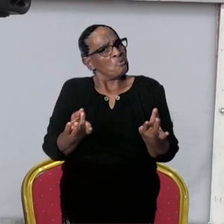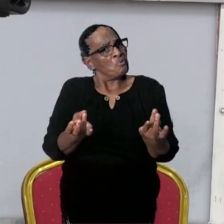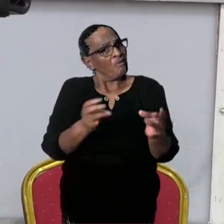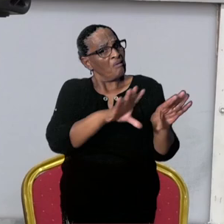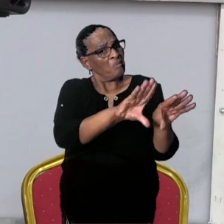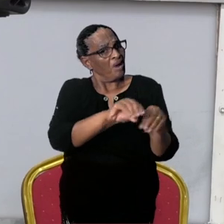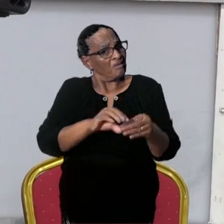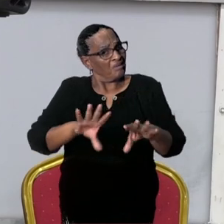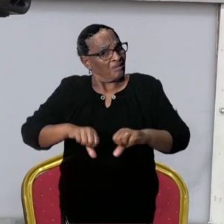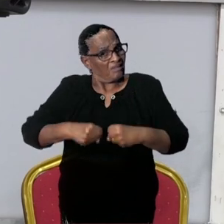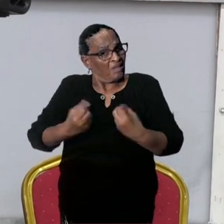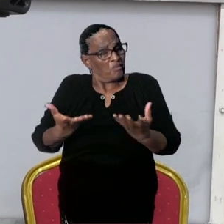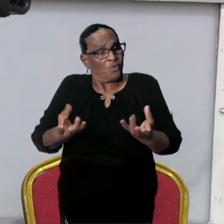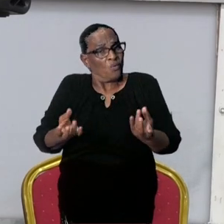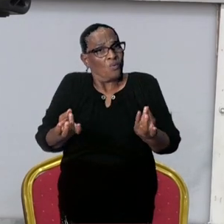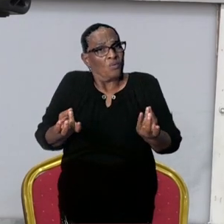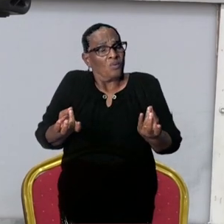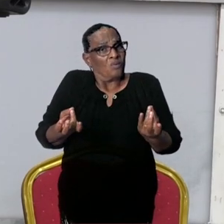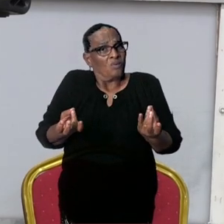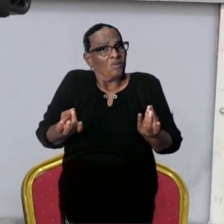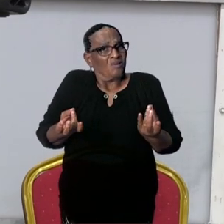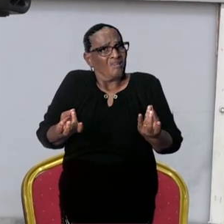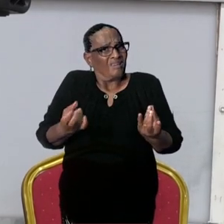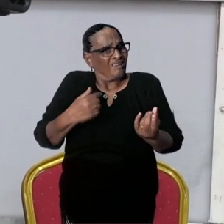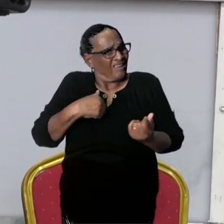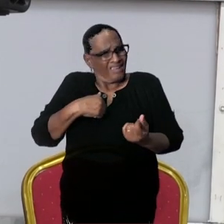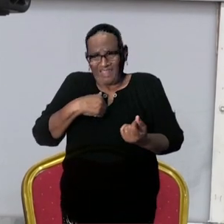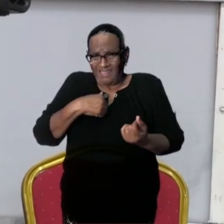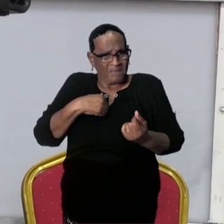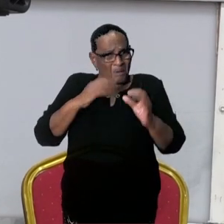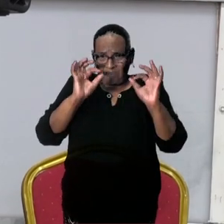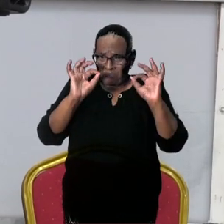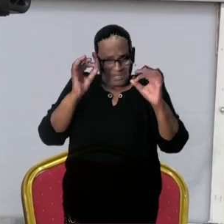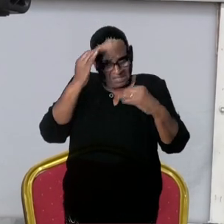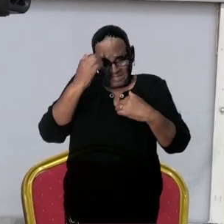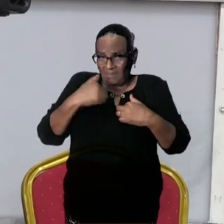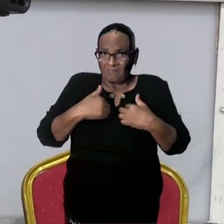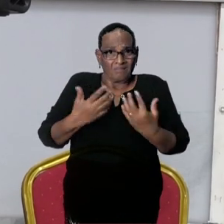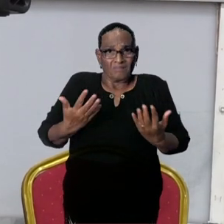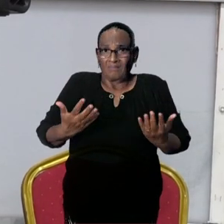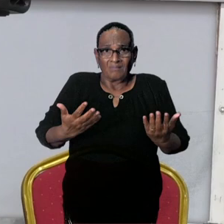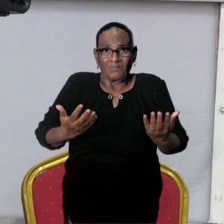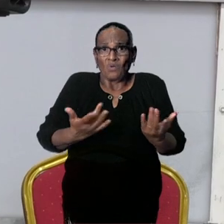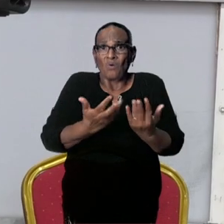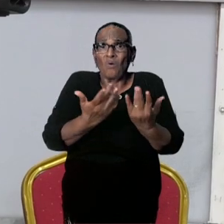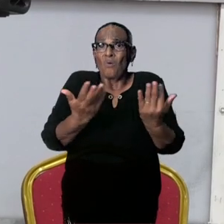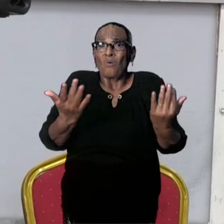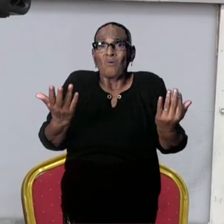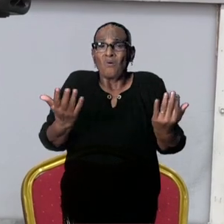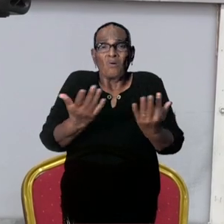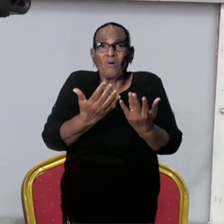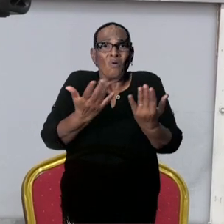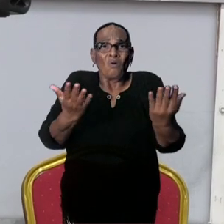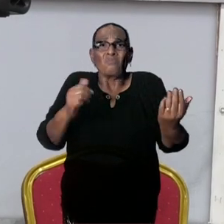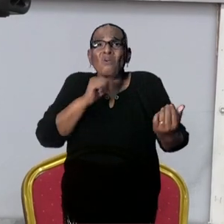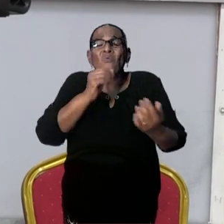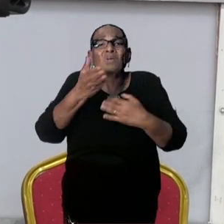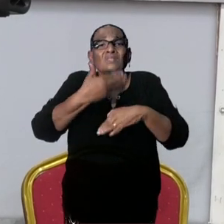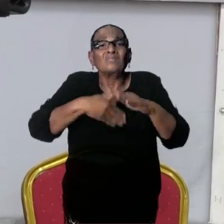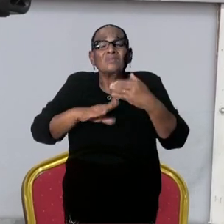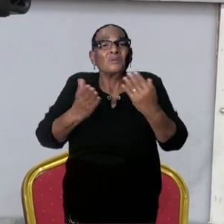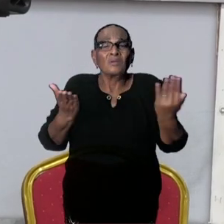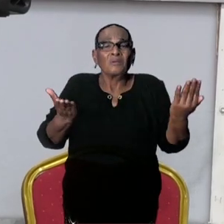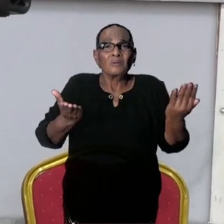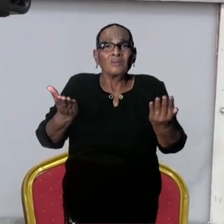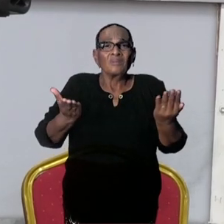niet precies weet wat is gebeurd met de